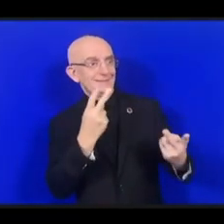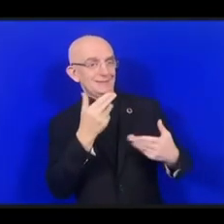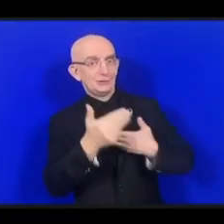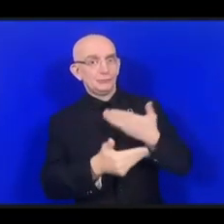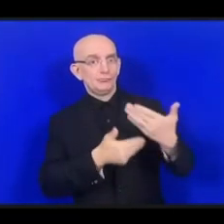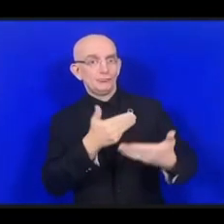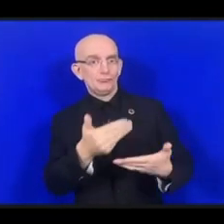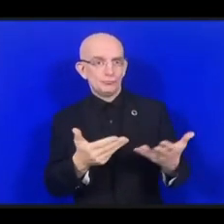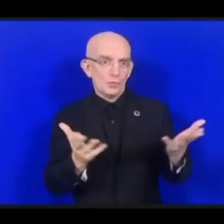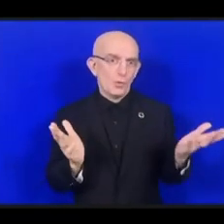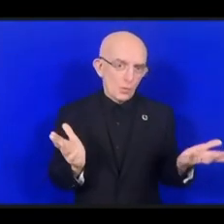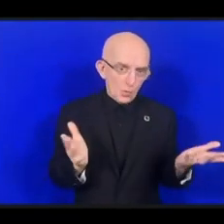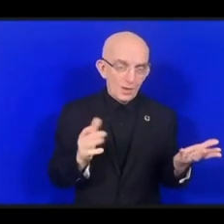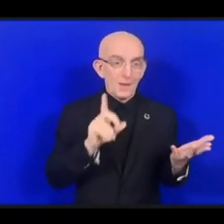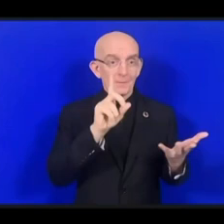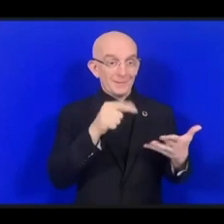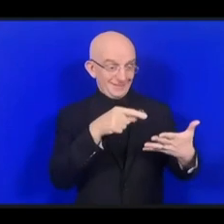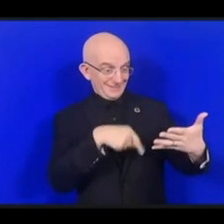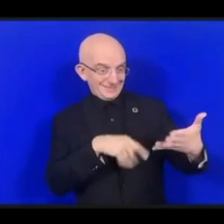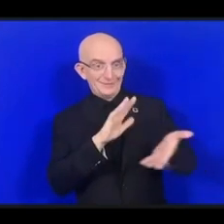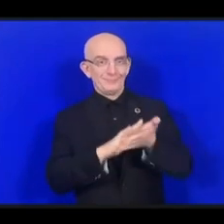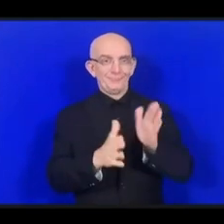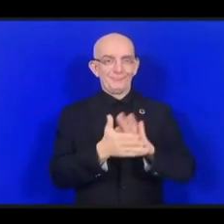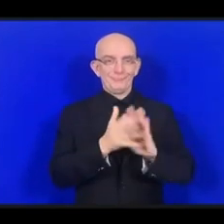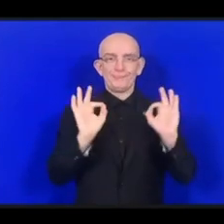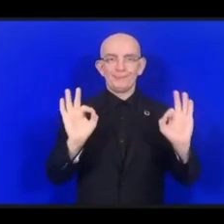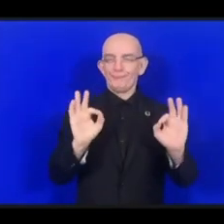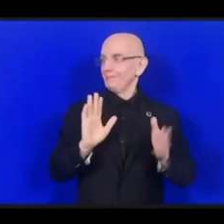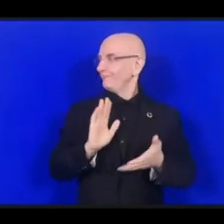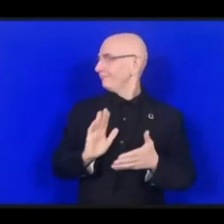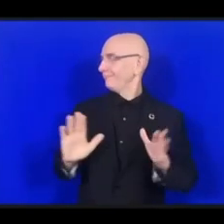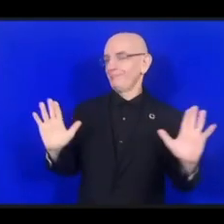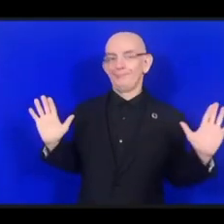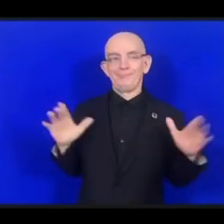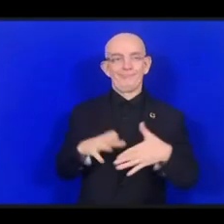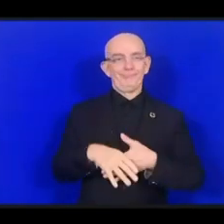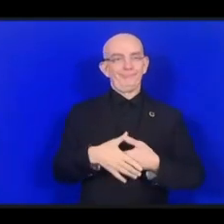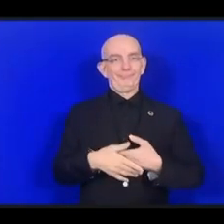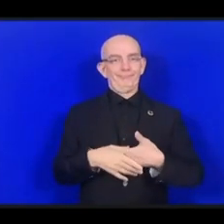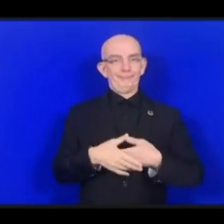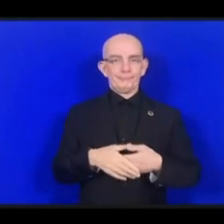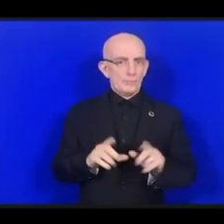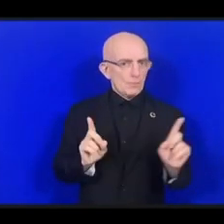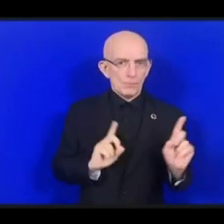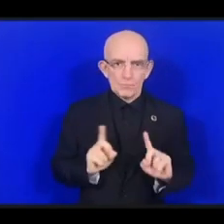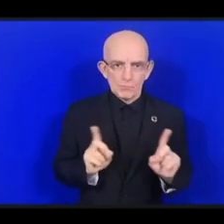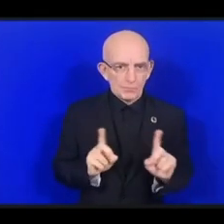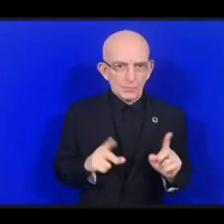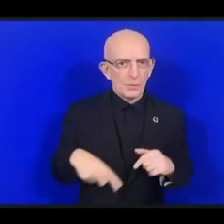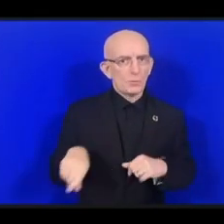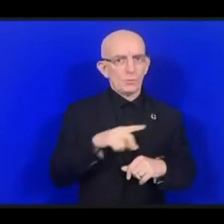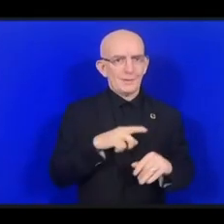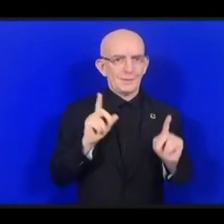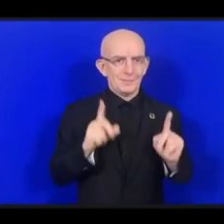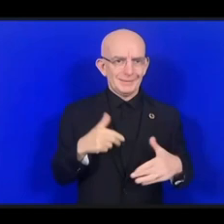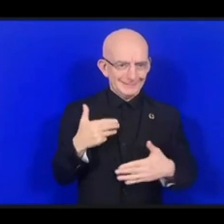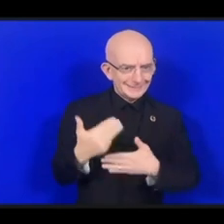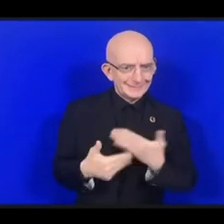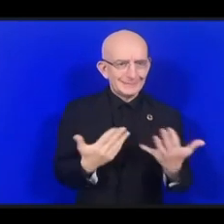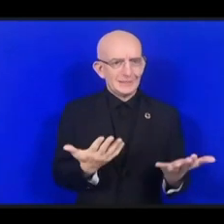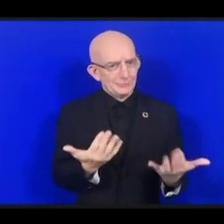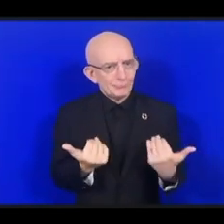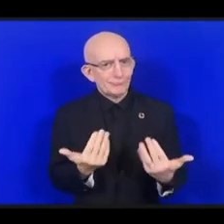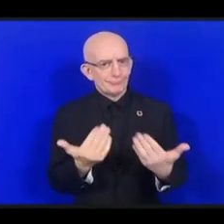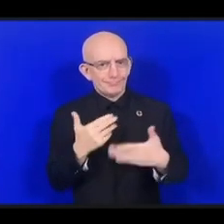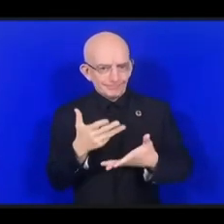Из этих цифр следуют важные выводы, понимание, итоги и основные